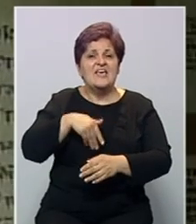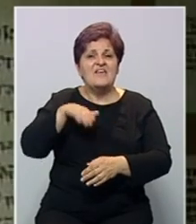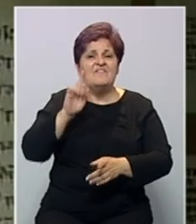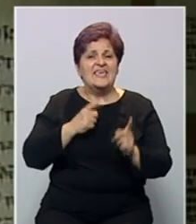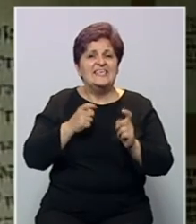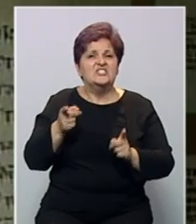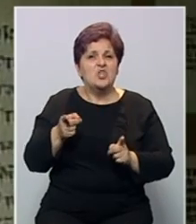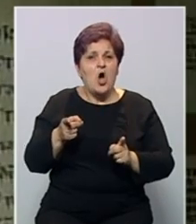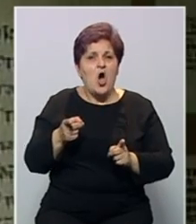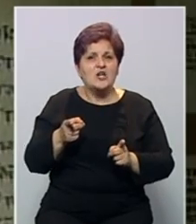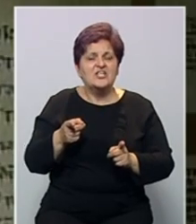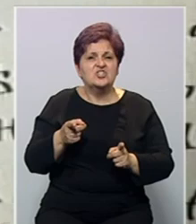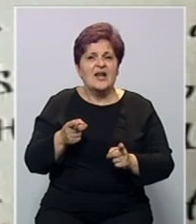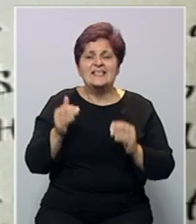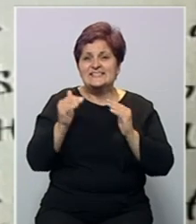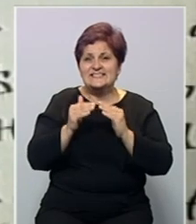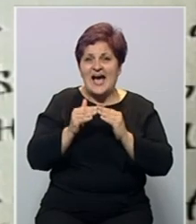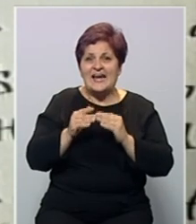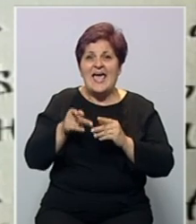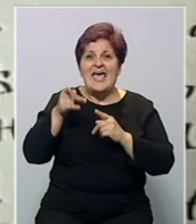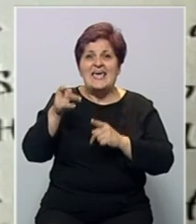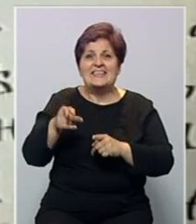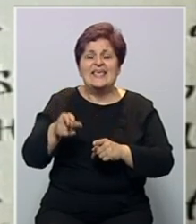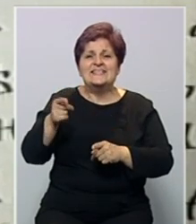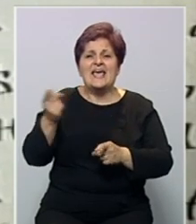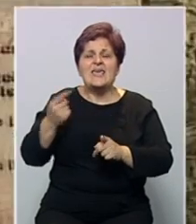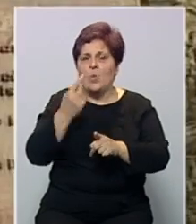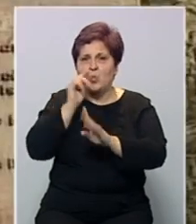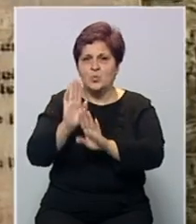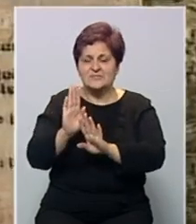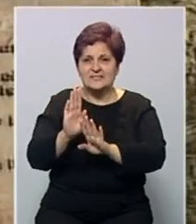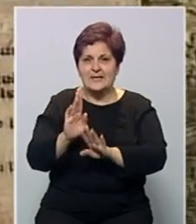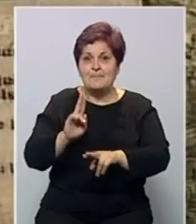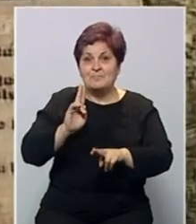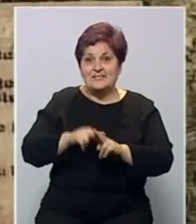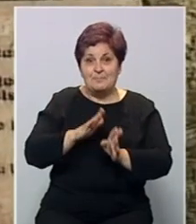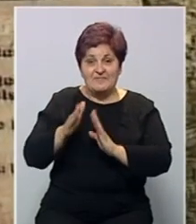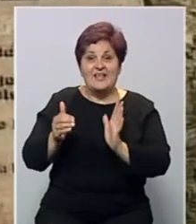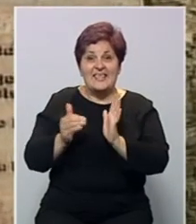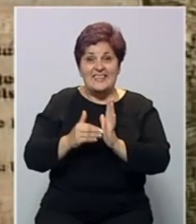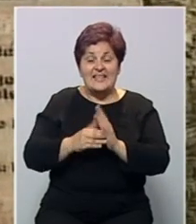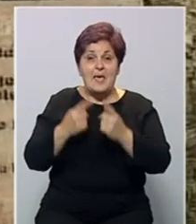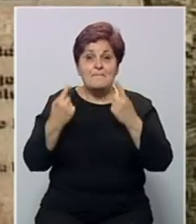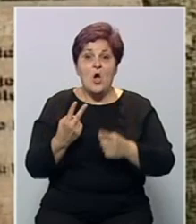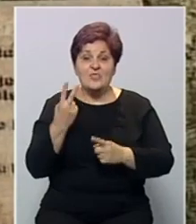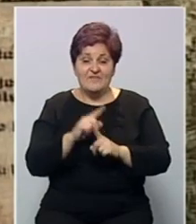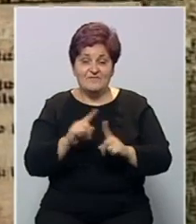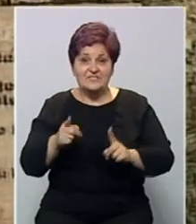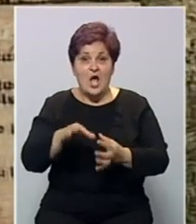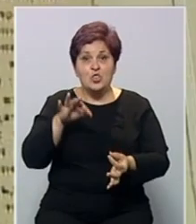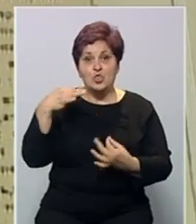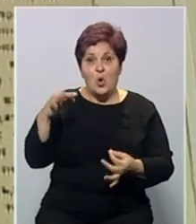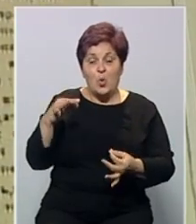historičara i paleografa saglasna da se nalazi u Sankt-Peterburgu. S pravni strani trebali su postojati dvije verzije tog